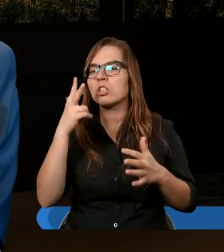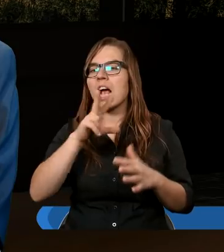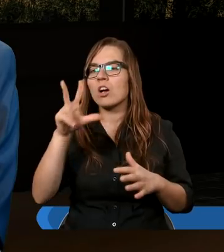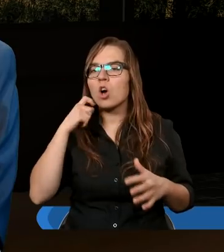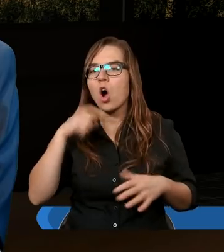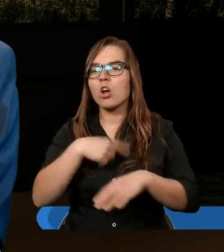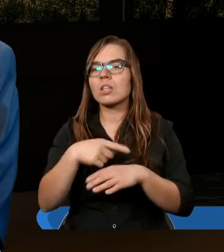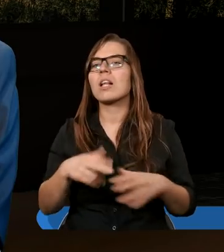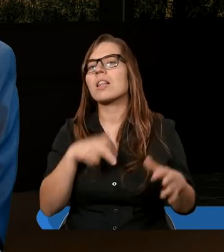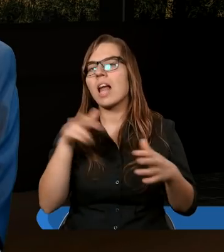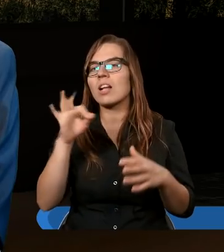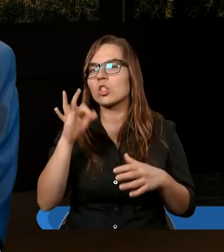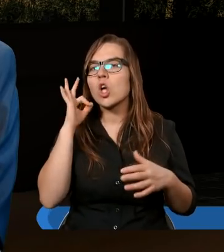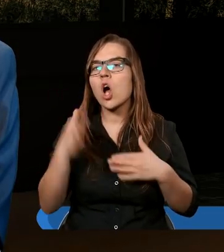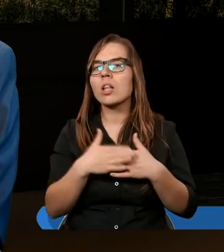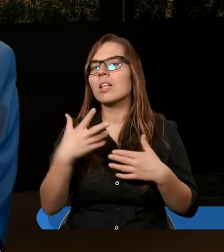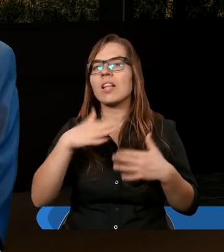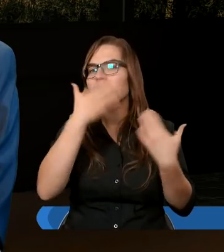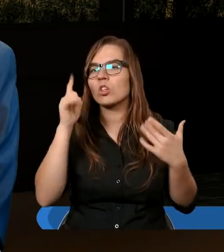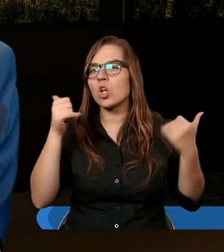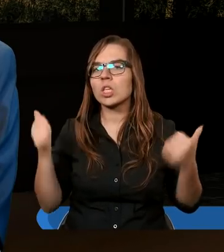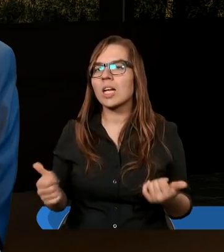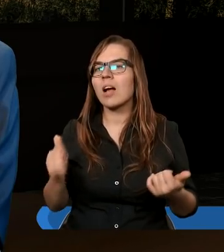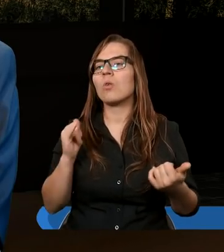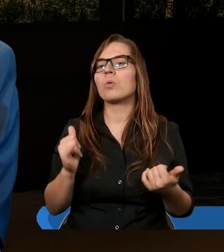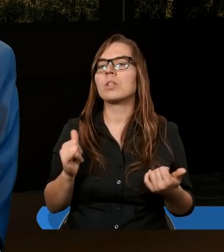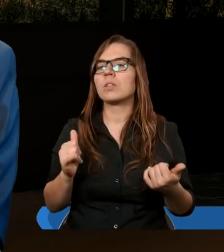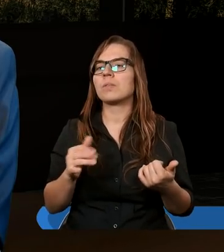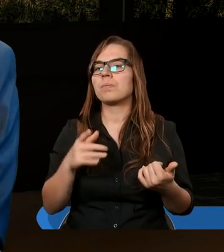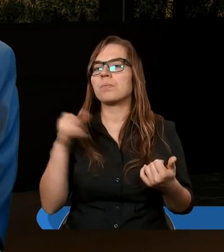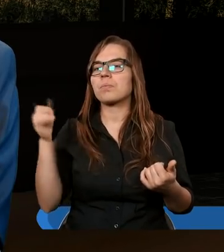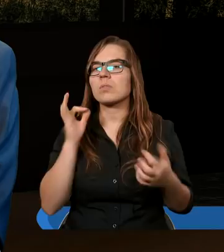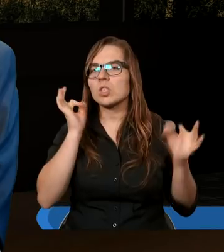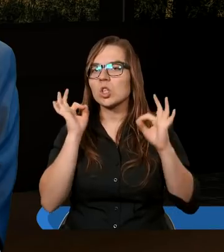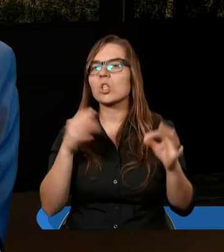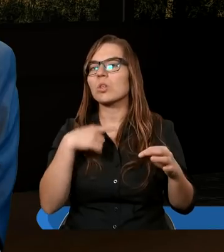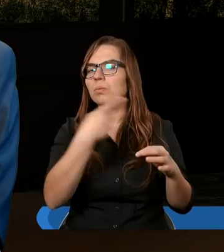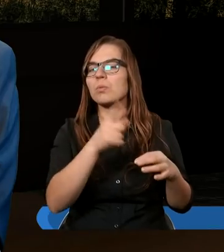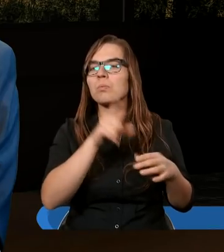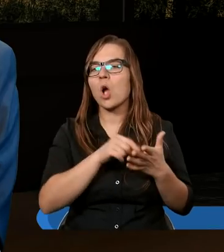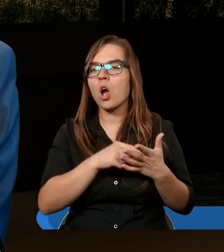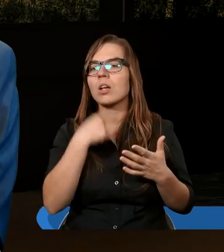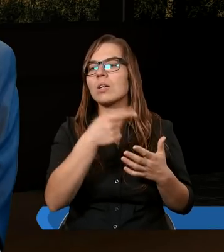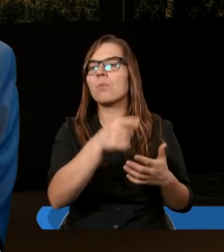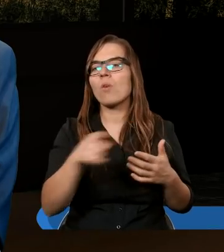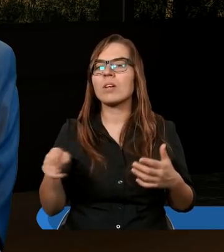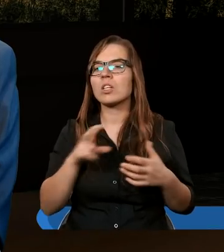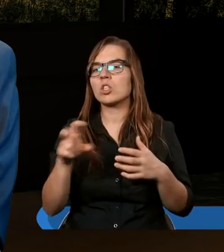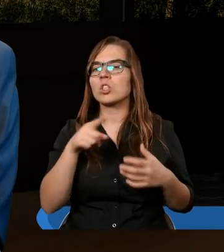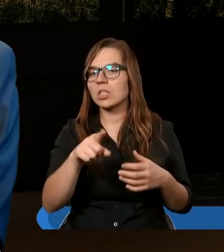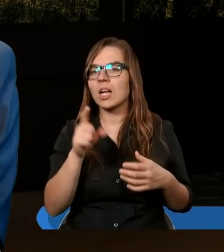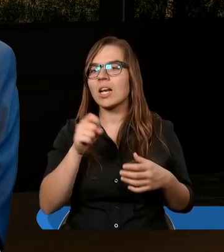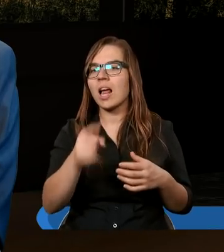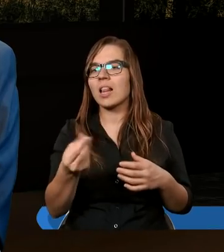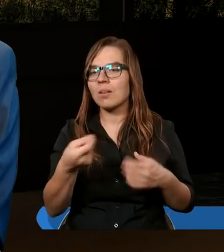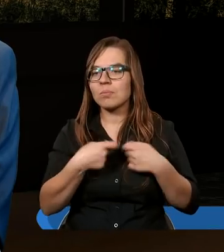godzin nadeszła i żona jego, nie wiedząc, co się stało. I odezwał się do niej Piotr. Powiedz mi, czy za